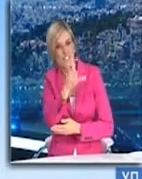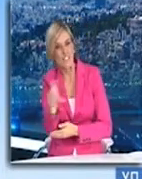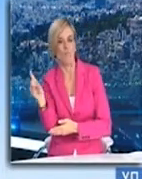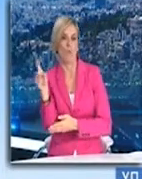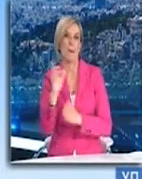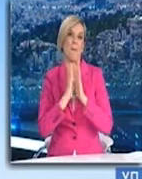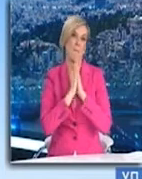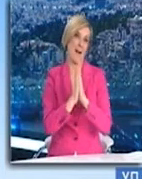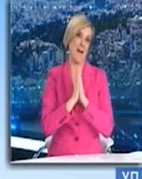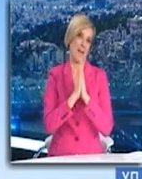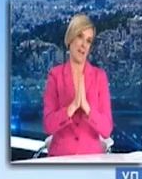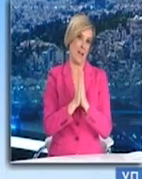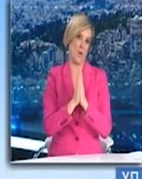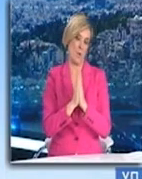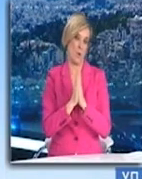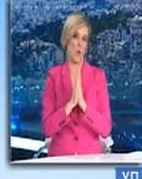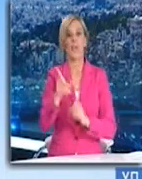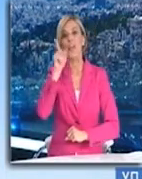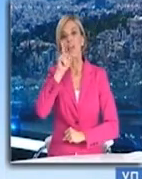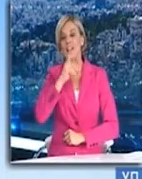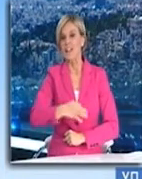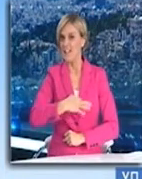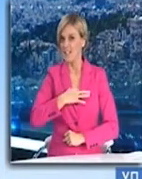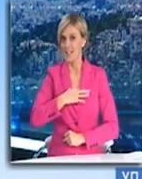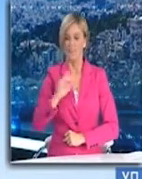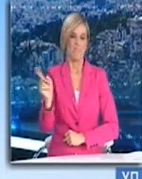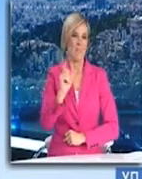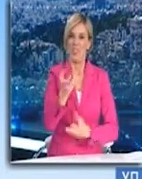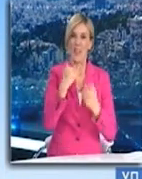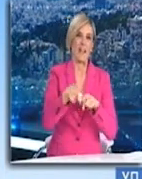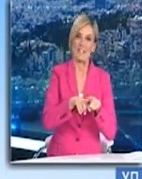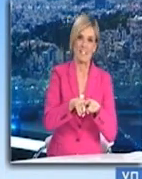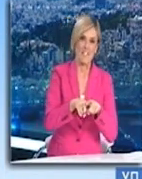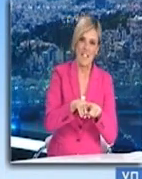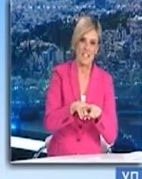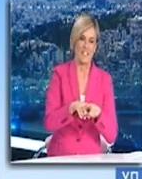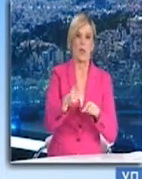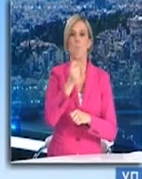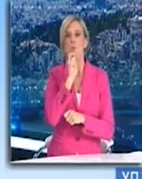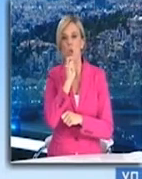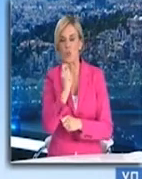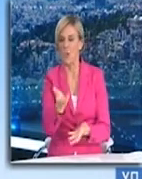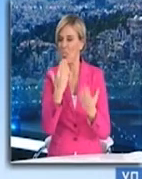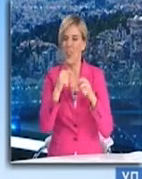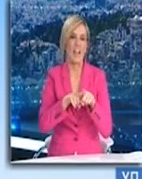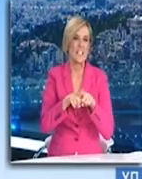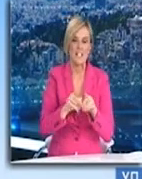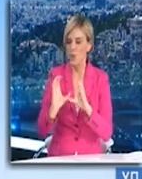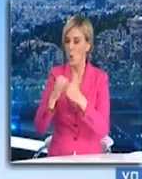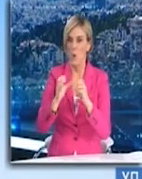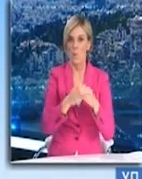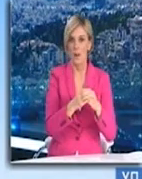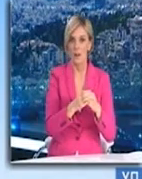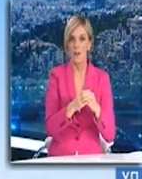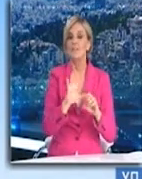για μία ακόμη φορά. Δεν έχει να κάνει με κάτι μικροπολιτικό, δεν έχει να κάνει με κάτι κομματικό, έχει να κάνει με το